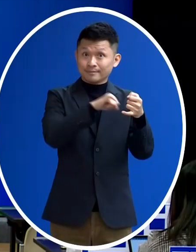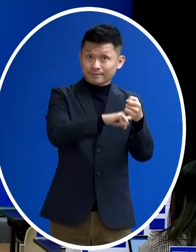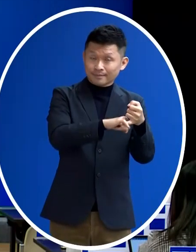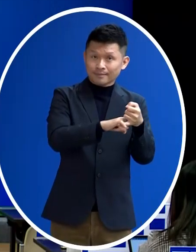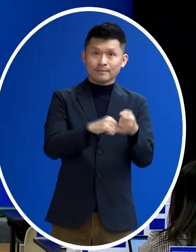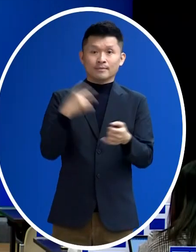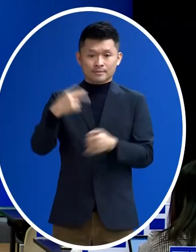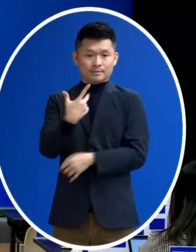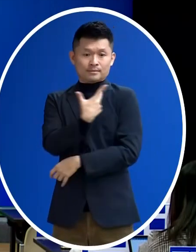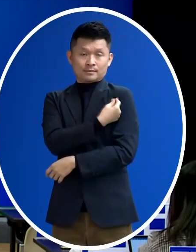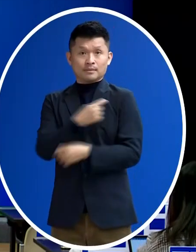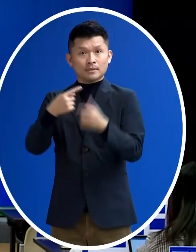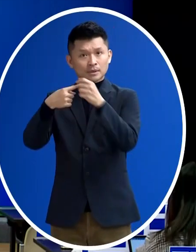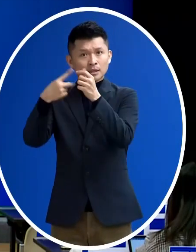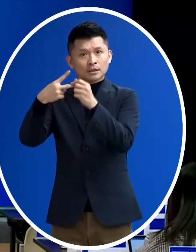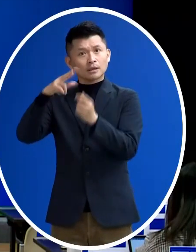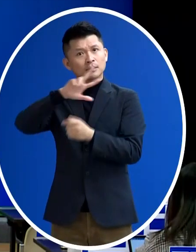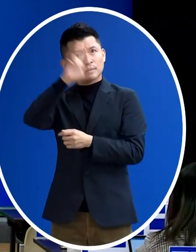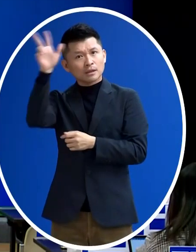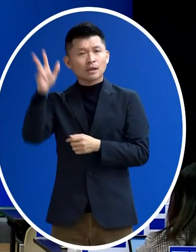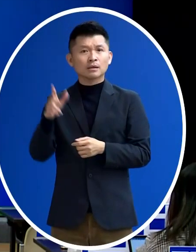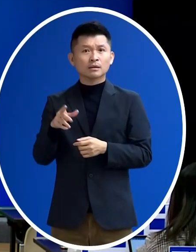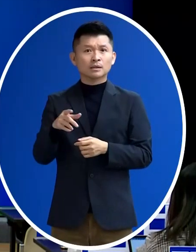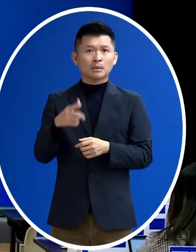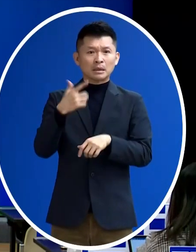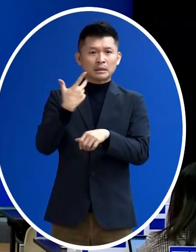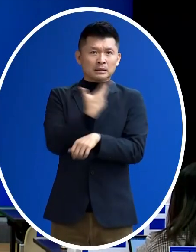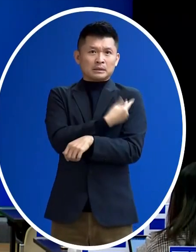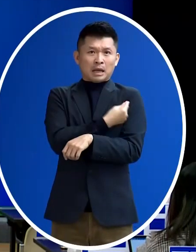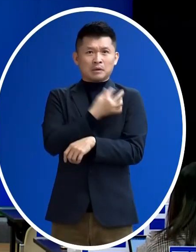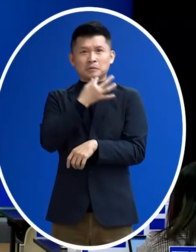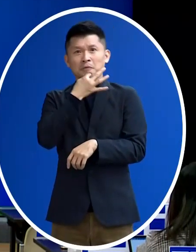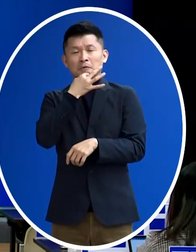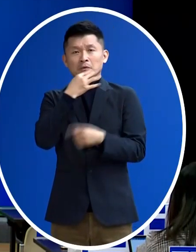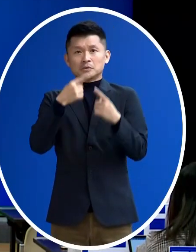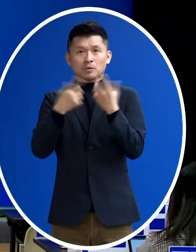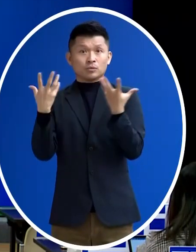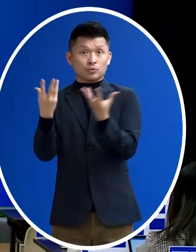天實際接種情況 是不是沒有所謂緩打的一個狀況 謝謝